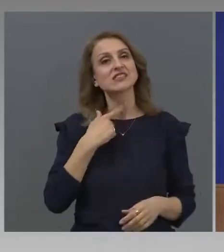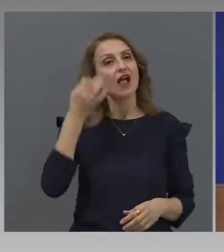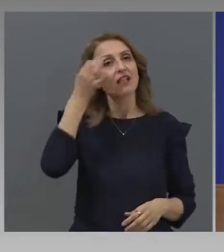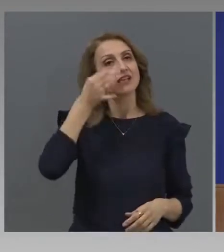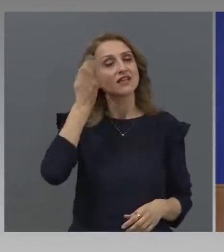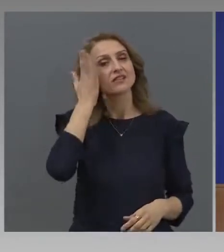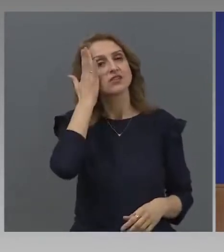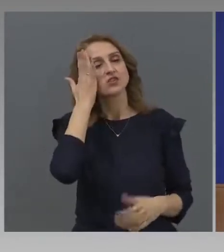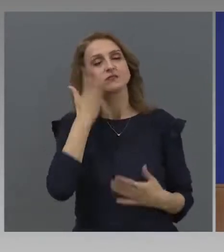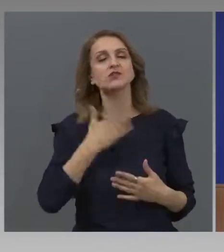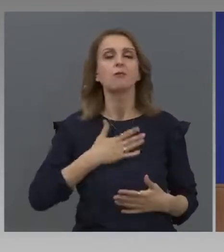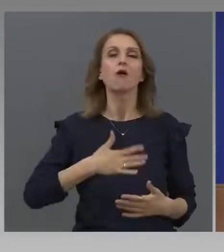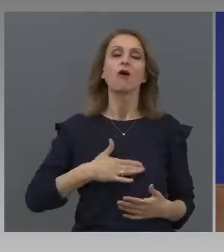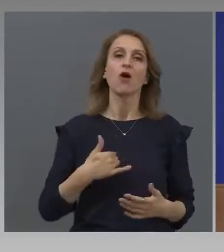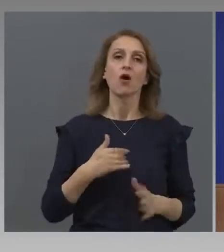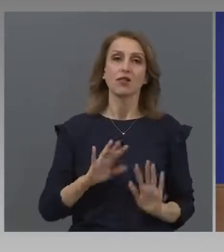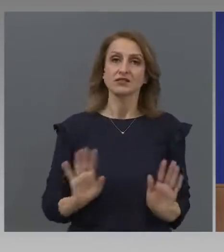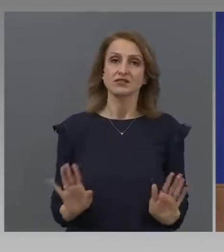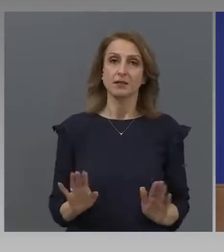Спокойно.